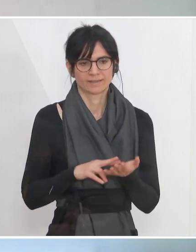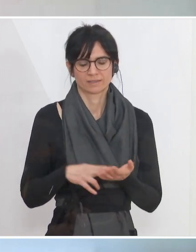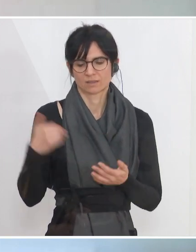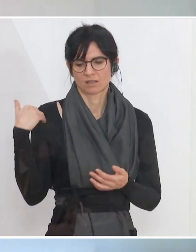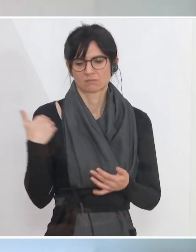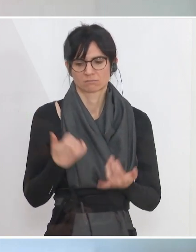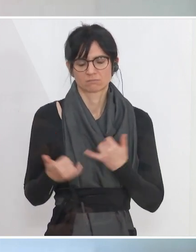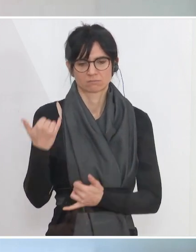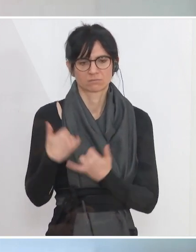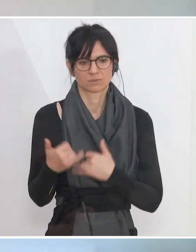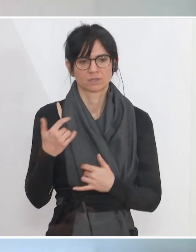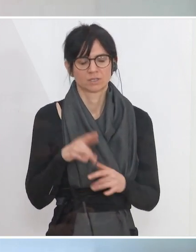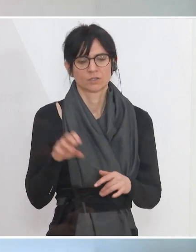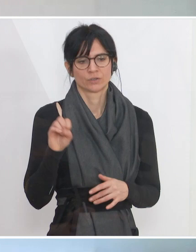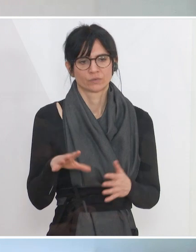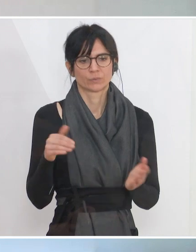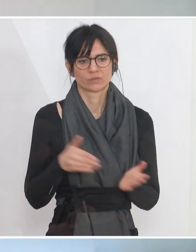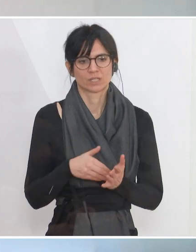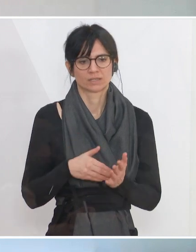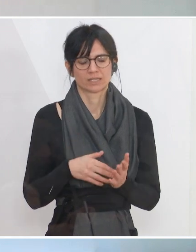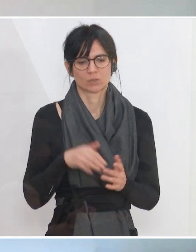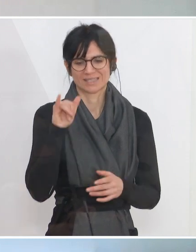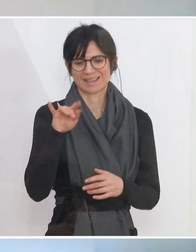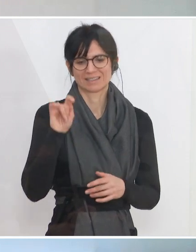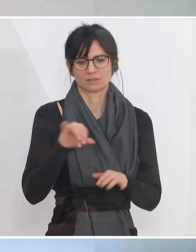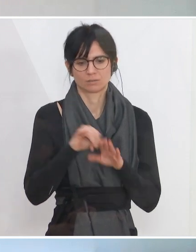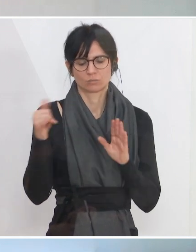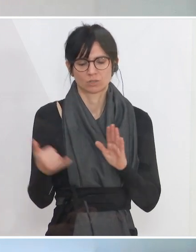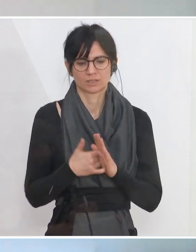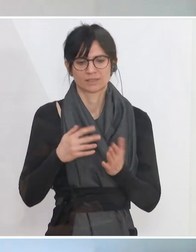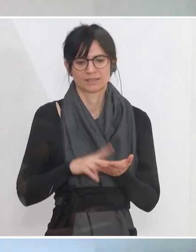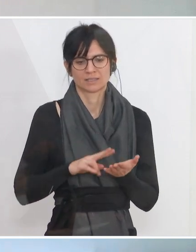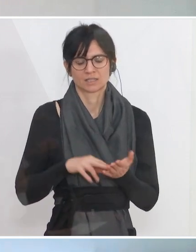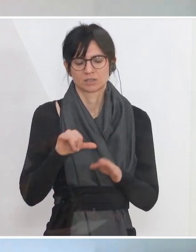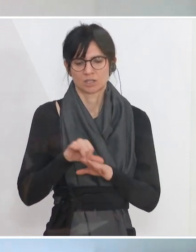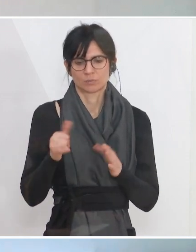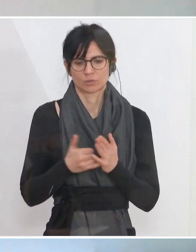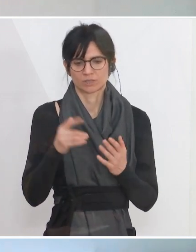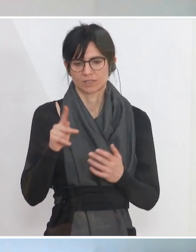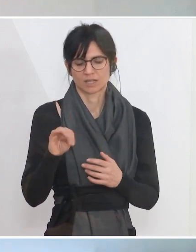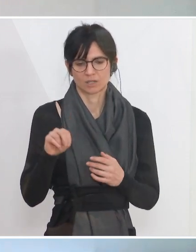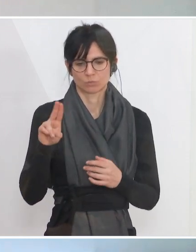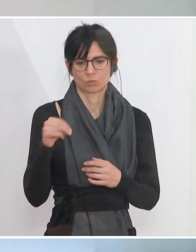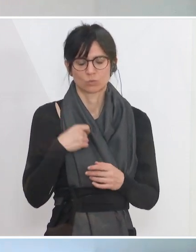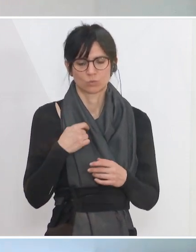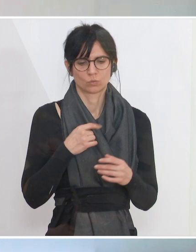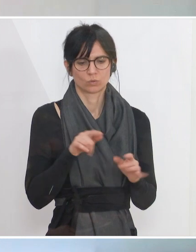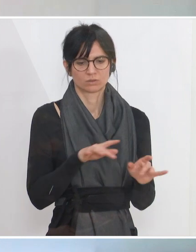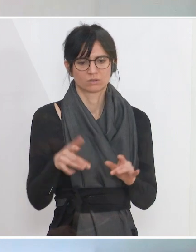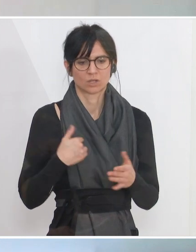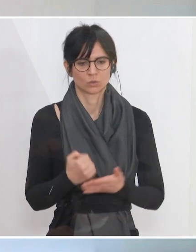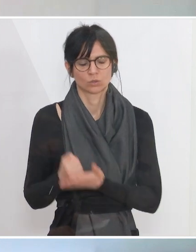vergangenen Jahren 15.000 IT-Projekte, digitale Projekte in KMUs in Österreich